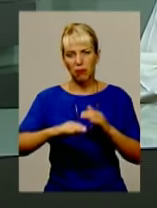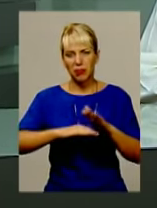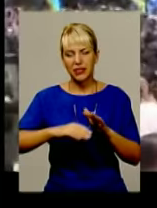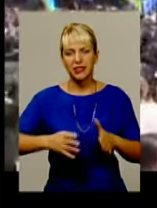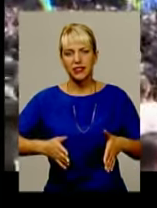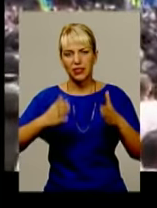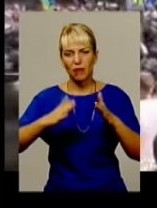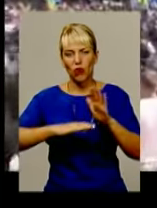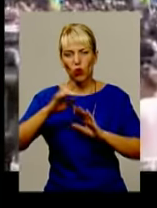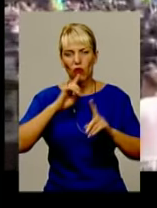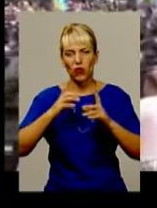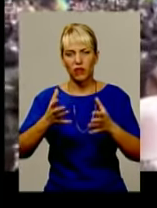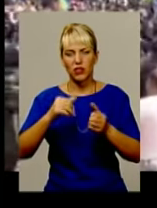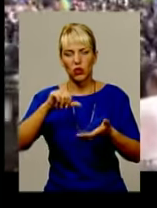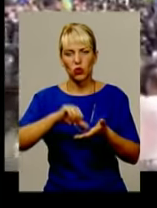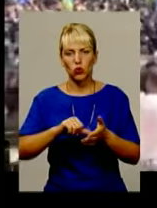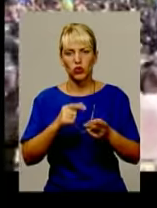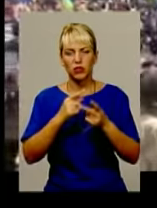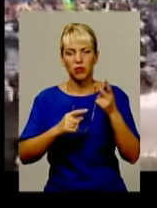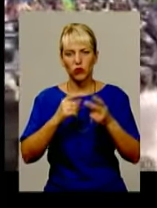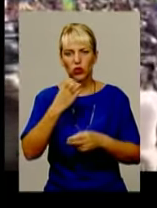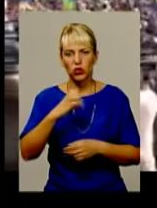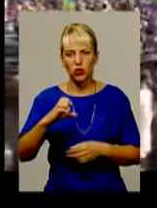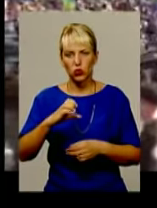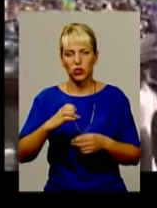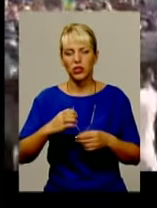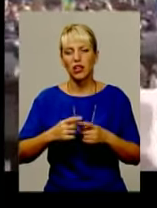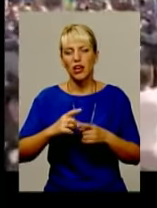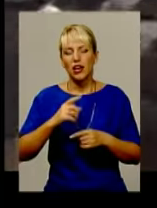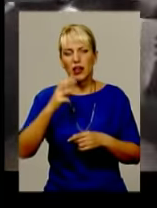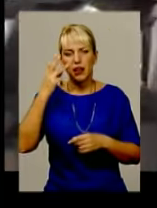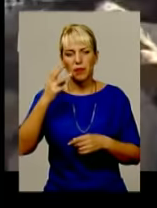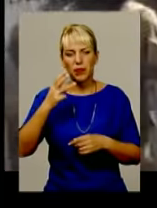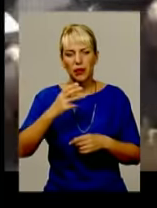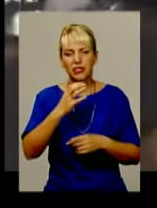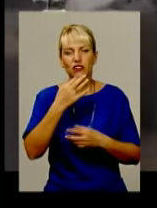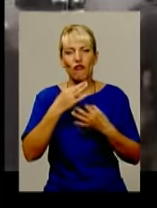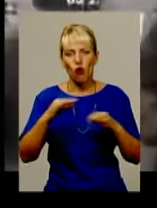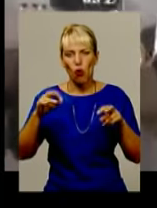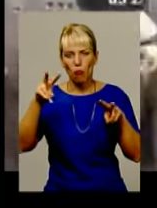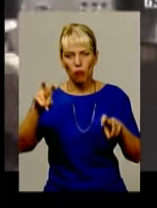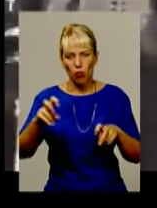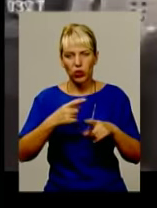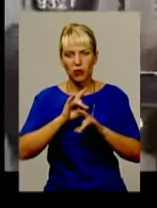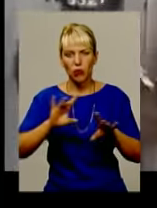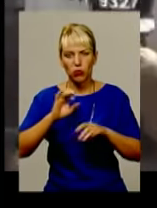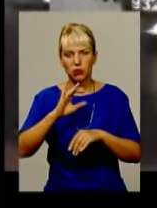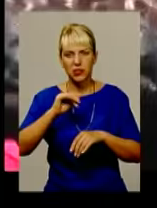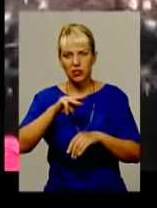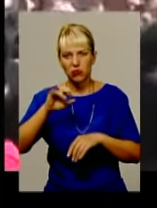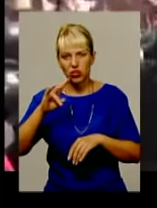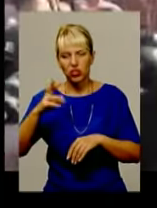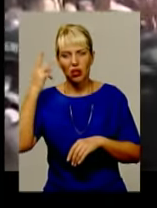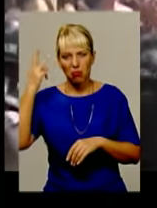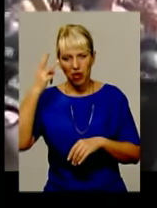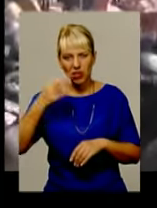серпня взяли участь понад півтори сотні свободівців з Хмельниччини. Про це повідомив Олександр Симчишин, голова обласної організації цієї